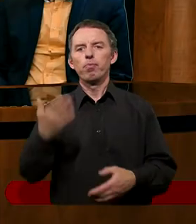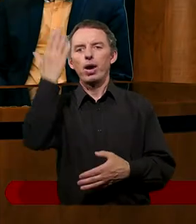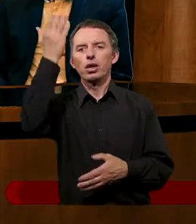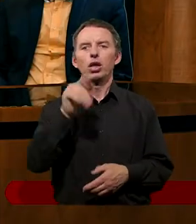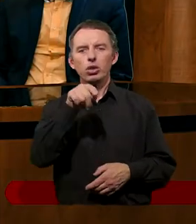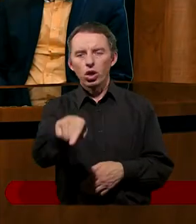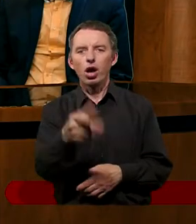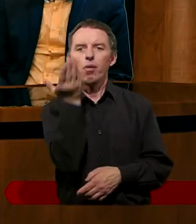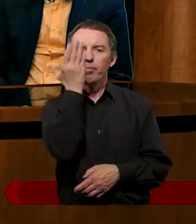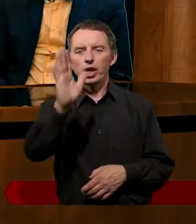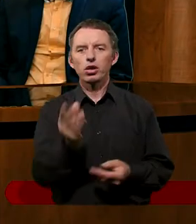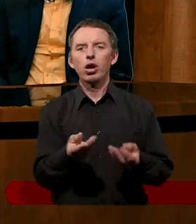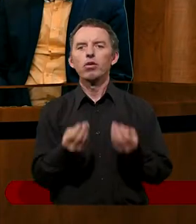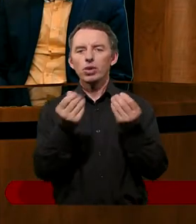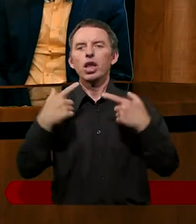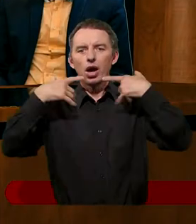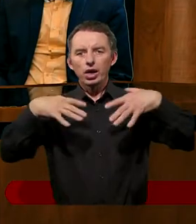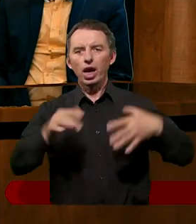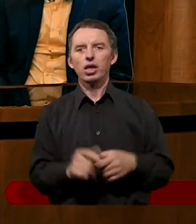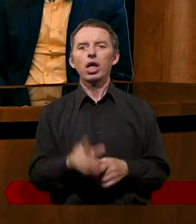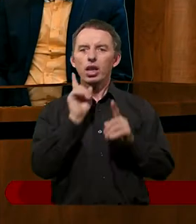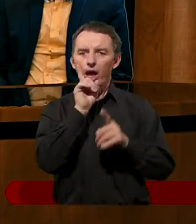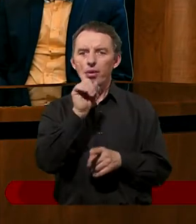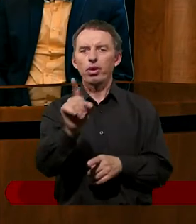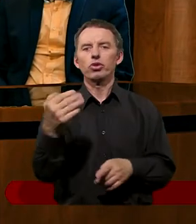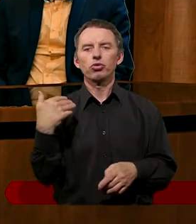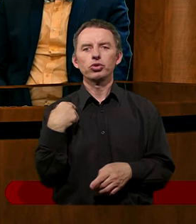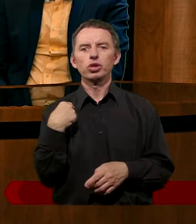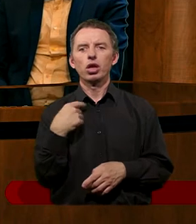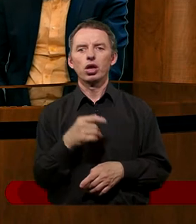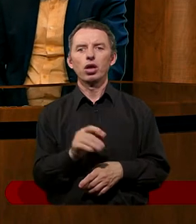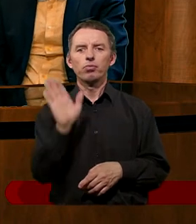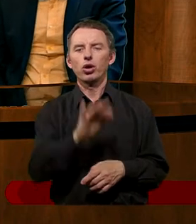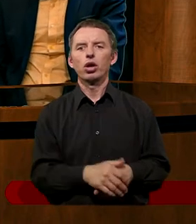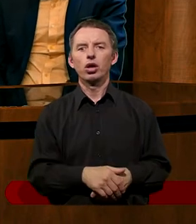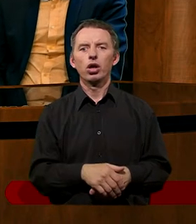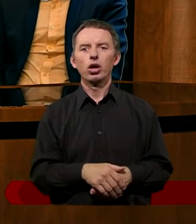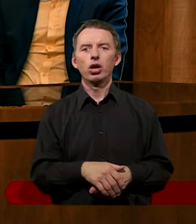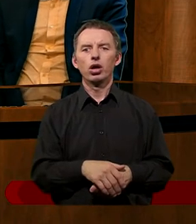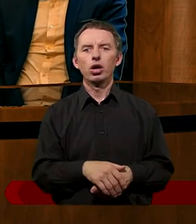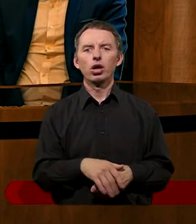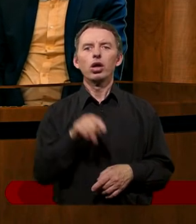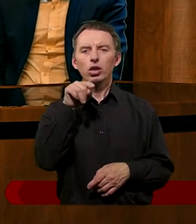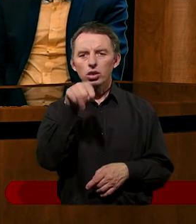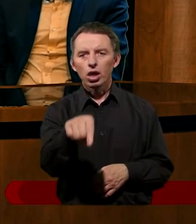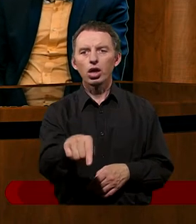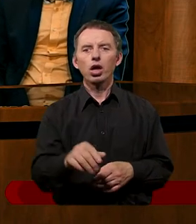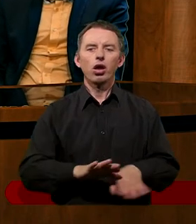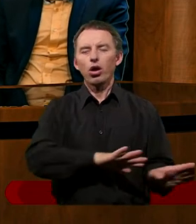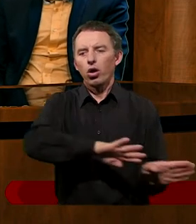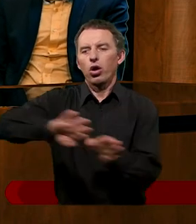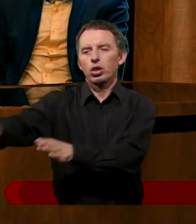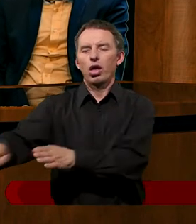są bardzo praktyczne rady i tu nie o to chodzi, żeby dać nam wskazówki, co wolno, czego nie wolno, tylko jakby odstaw te swoje